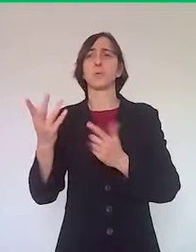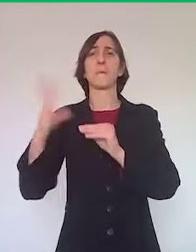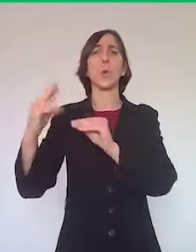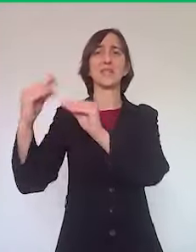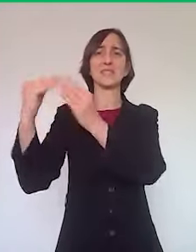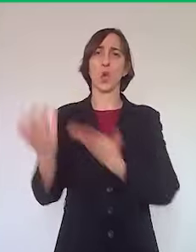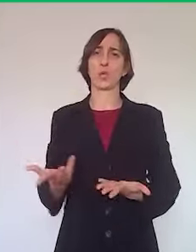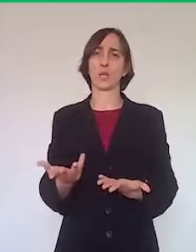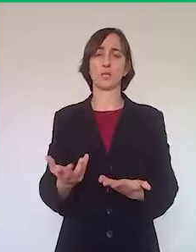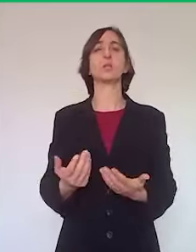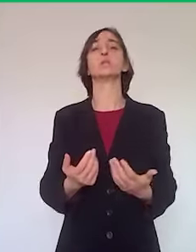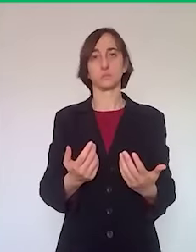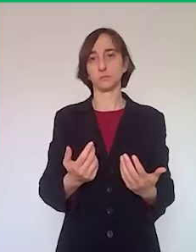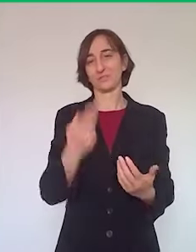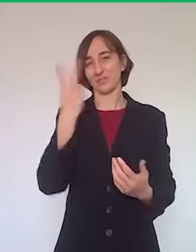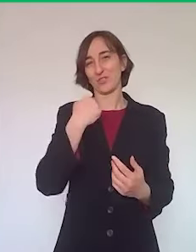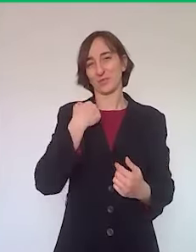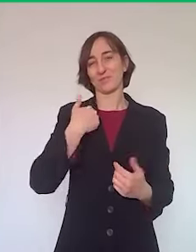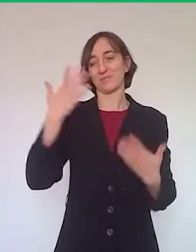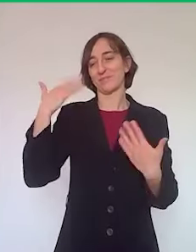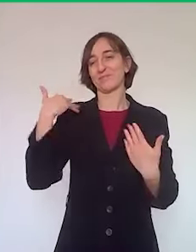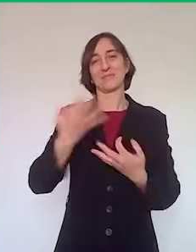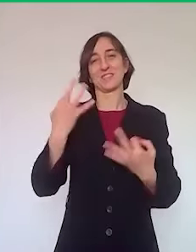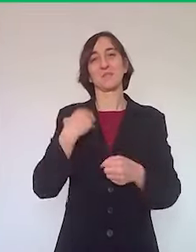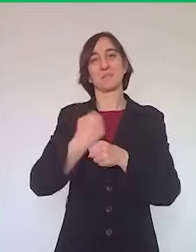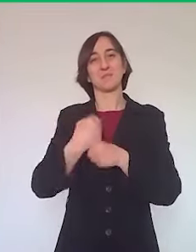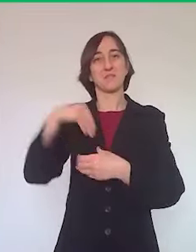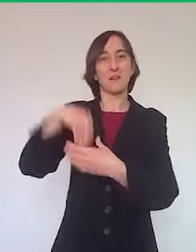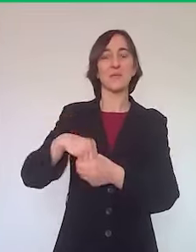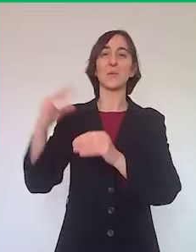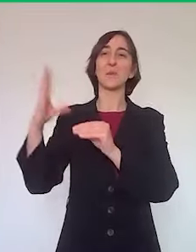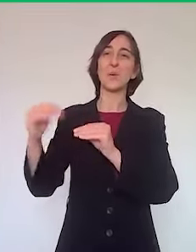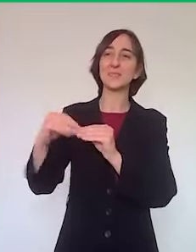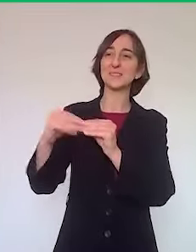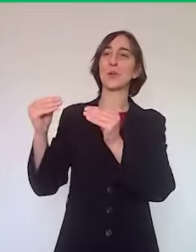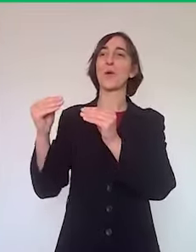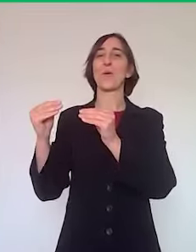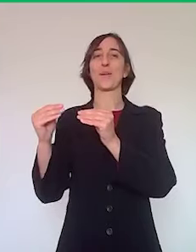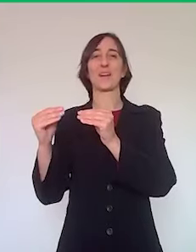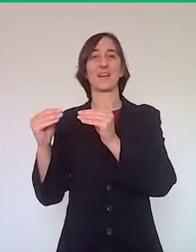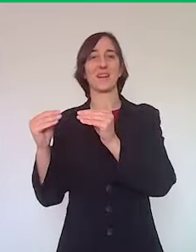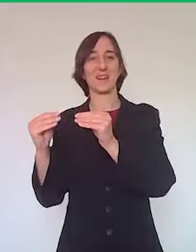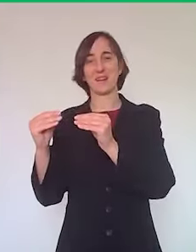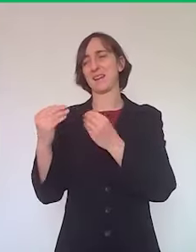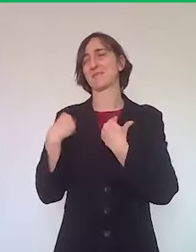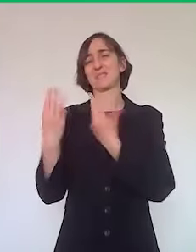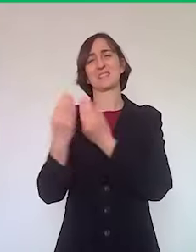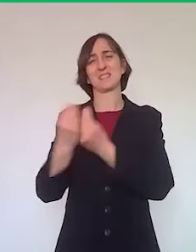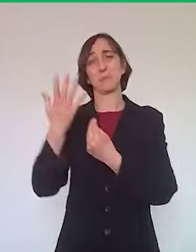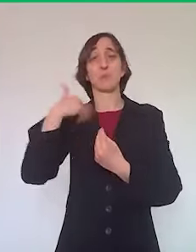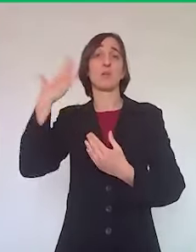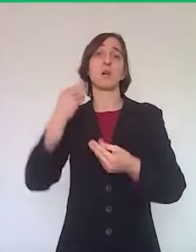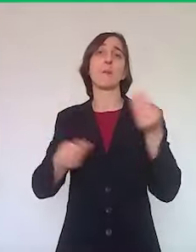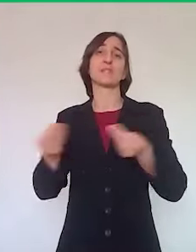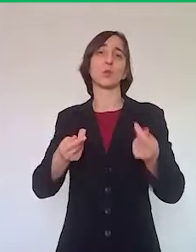persone che lavorano nelle nostre società sportive, che fanno manutenzione, che curano i nostri impianti come se fossero i giardini di casa.